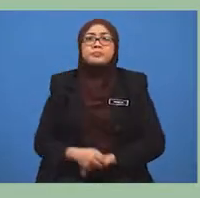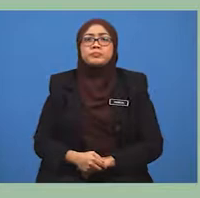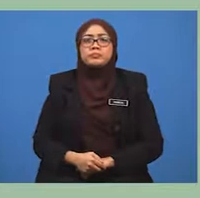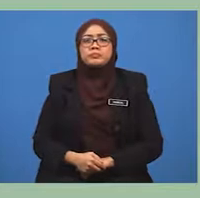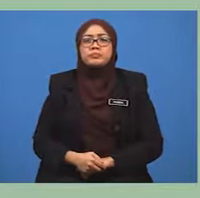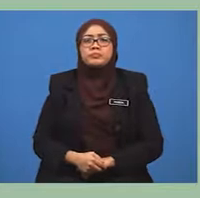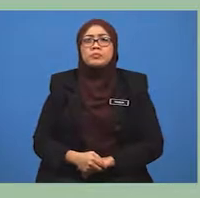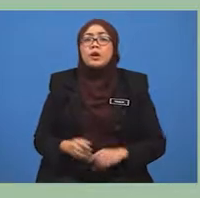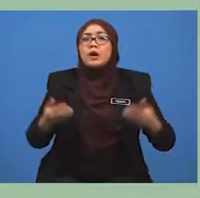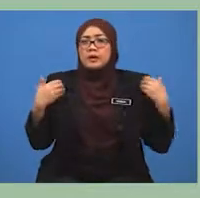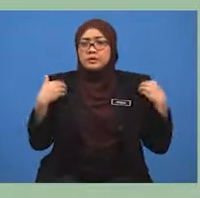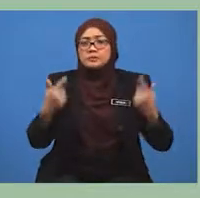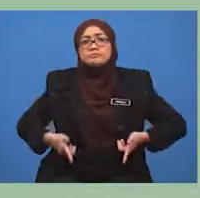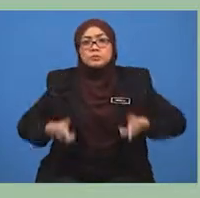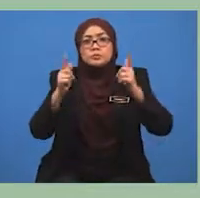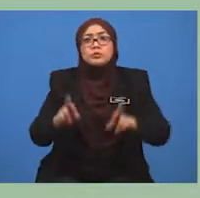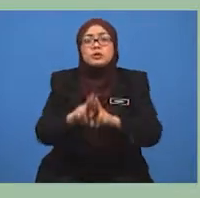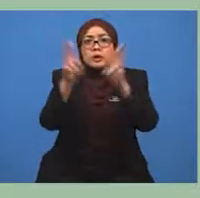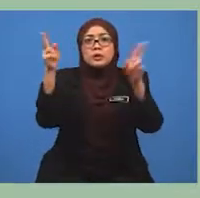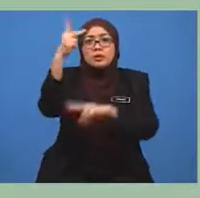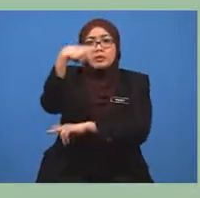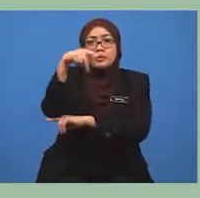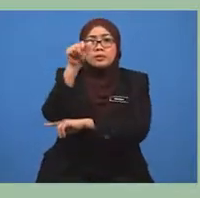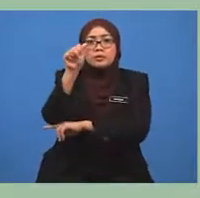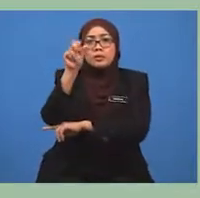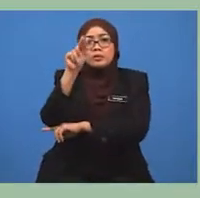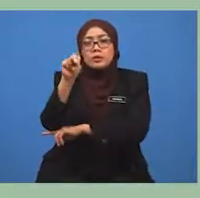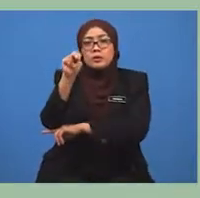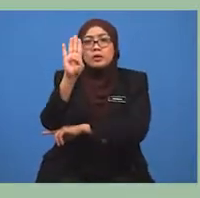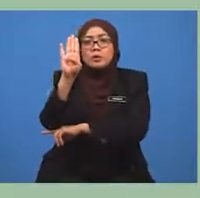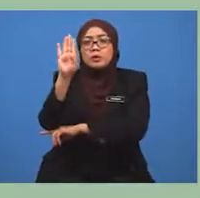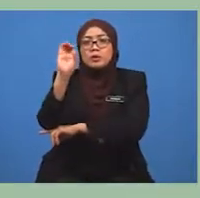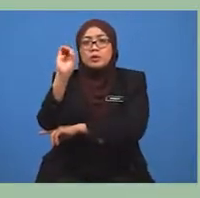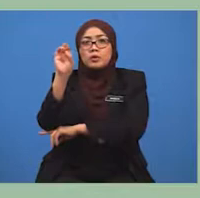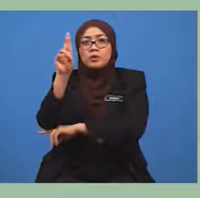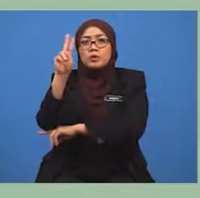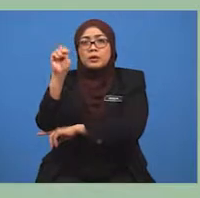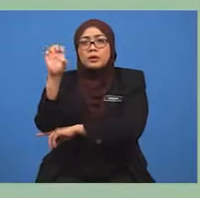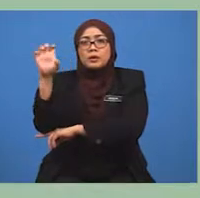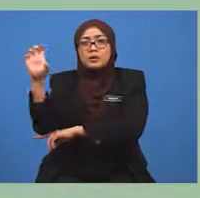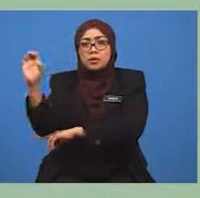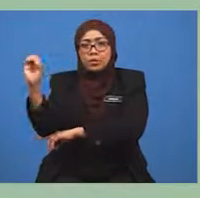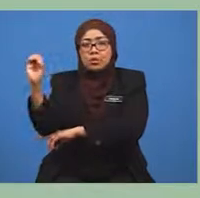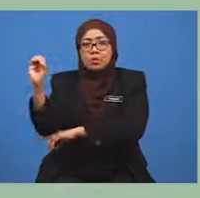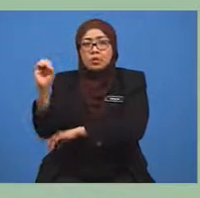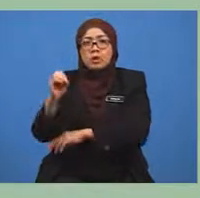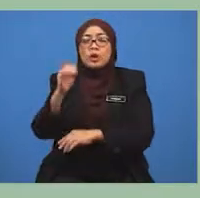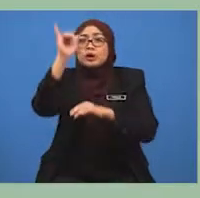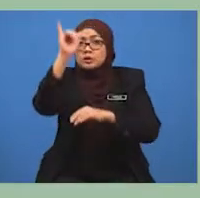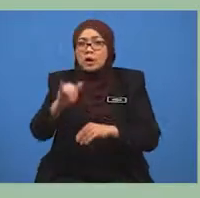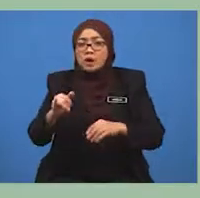lebuh raya penbonio, ia merupakan infrastruktur terbesar negara yang